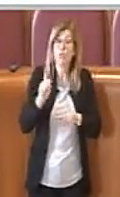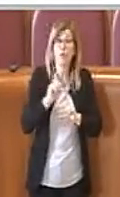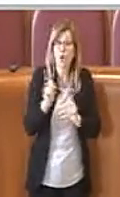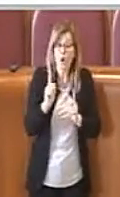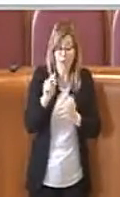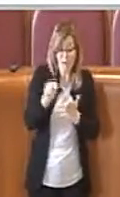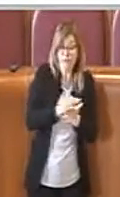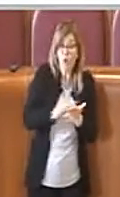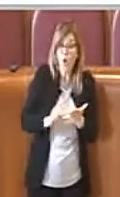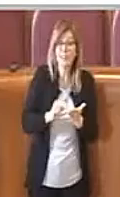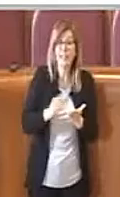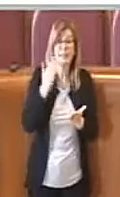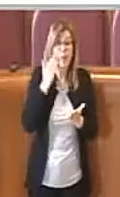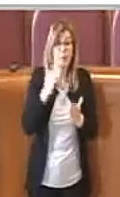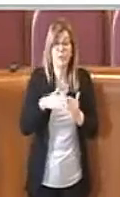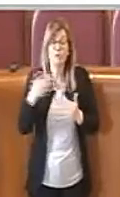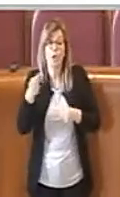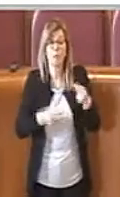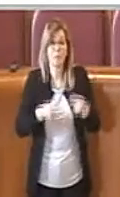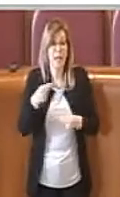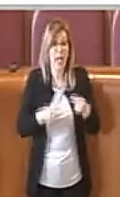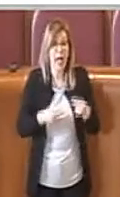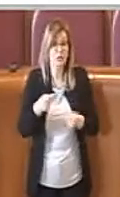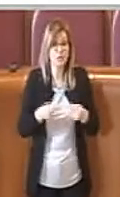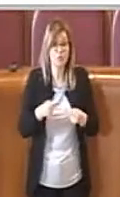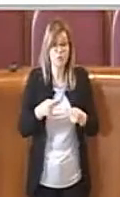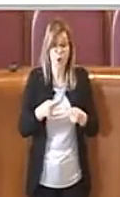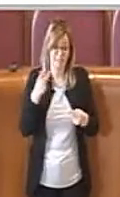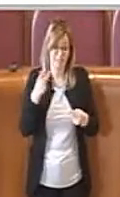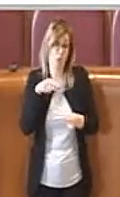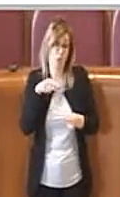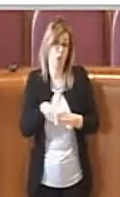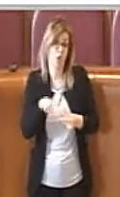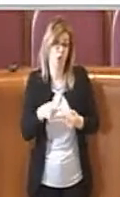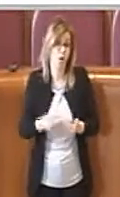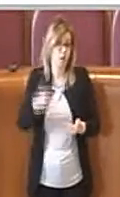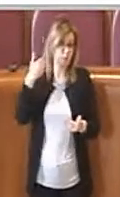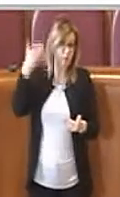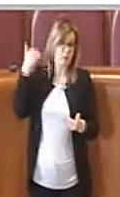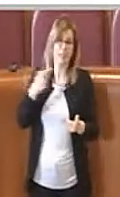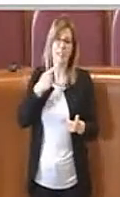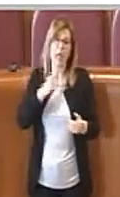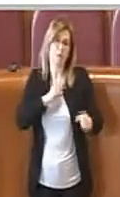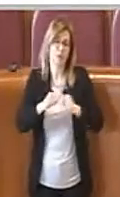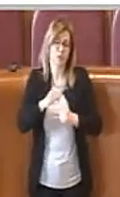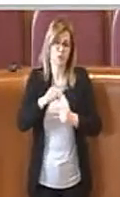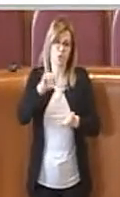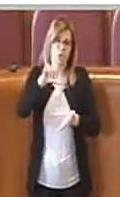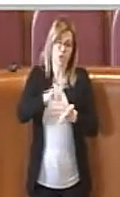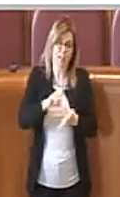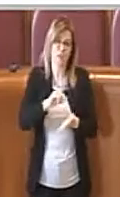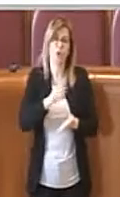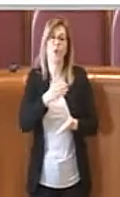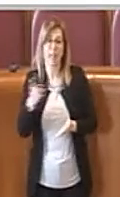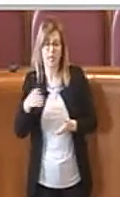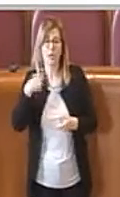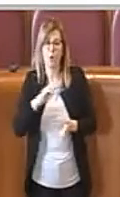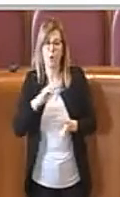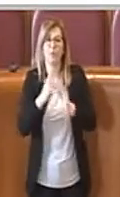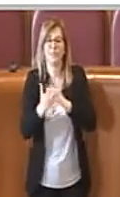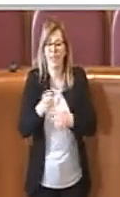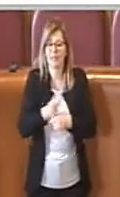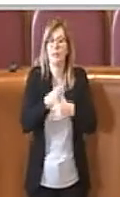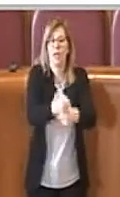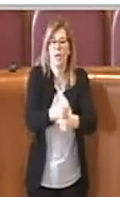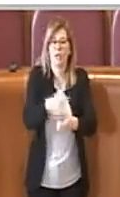bilancio, magari sorti durante l'amministrazione del centrodestra e poi anche chiaramente passato dal centrosinistra. Cioè